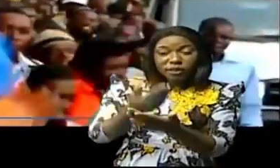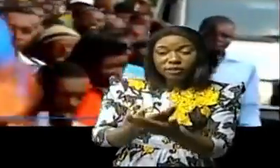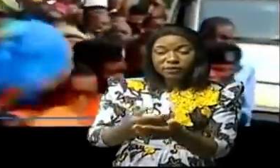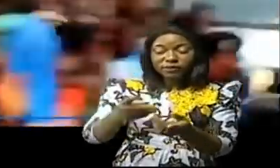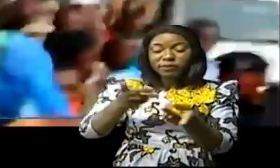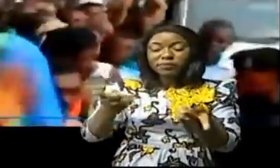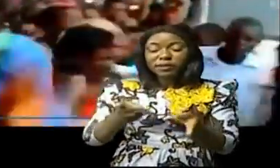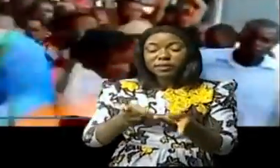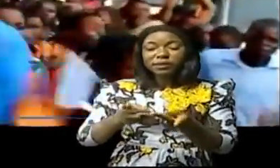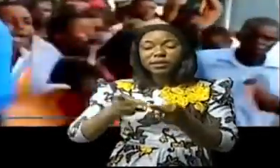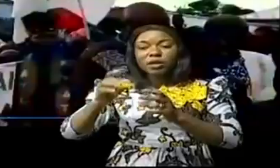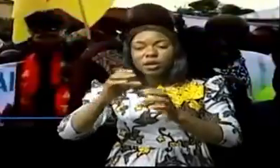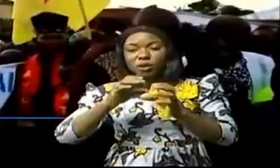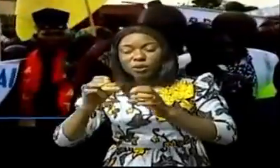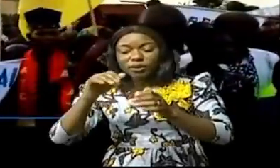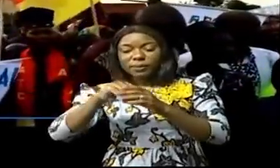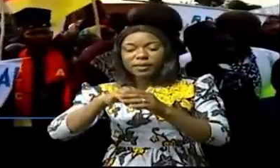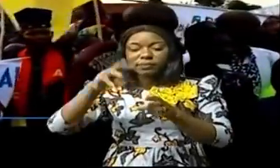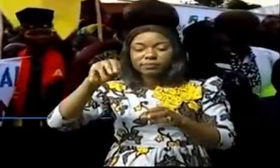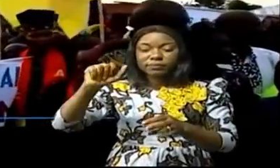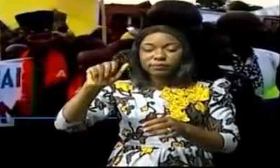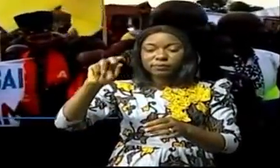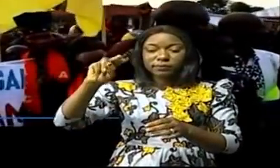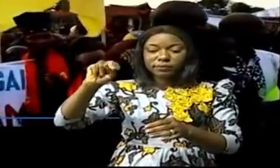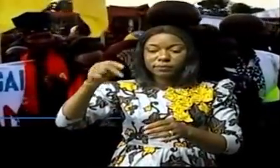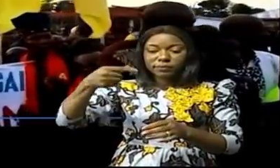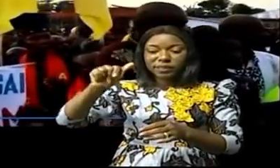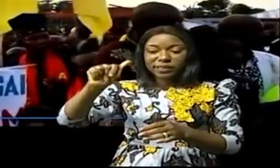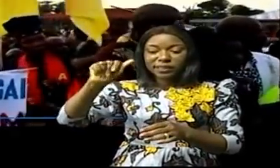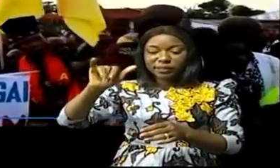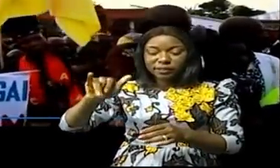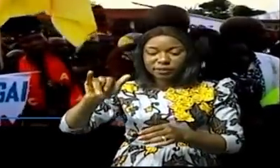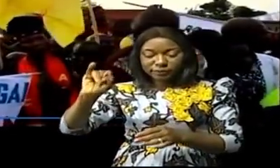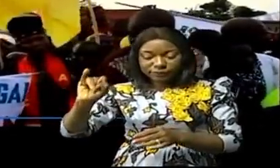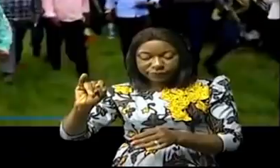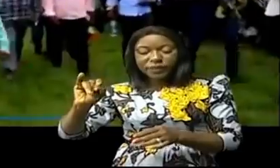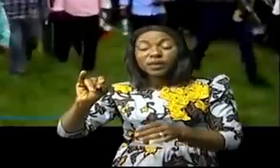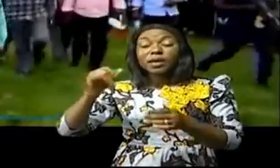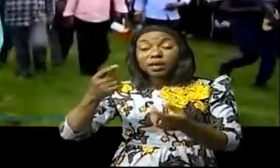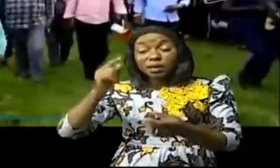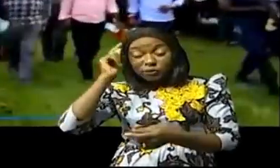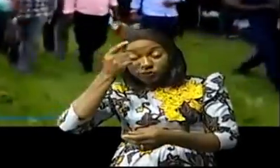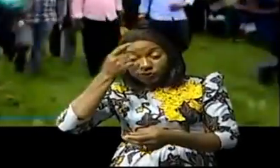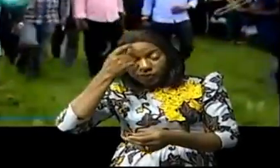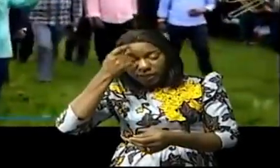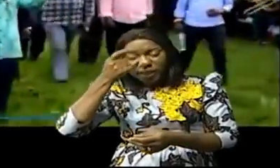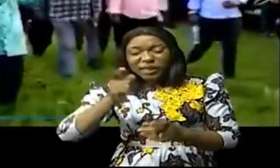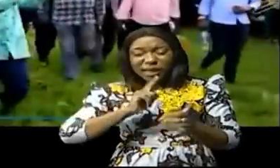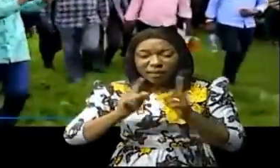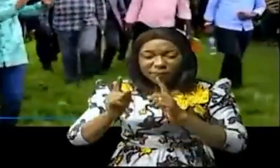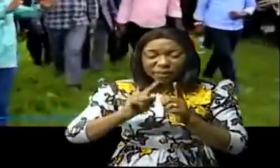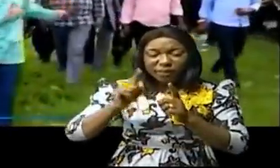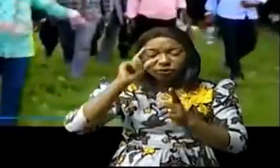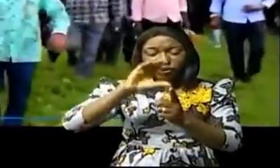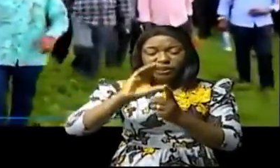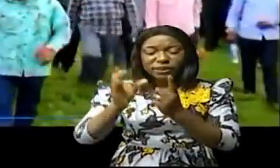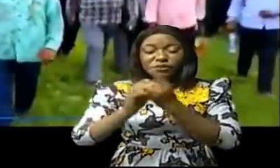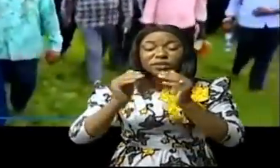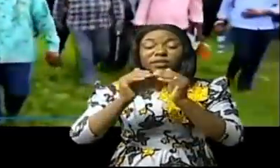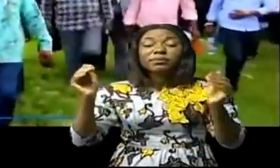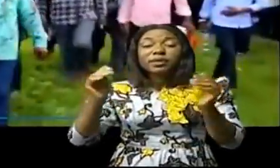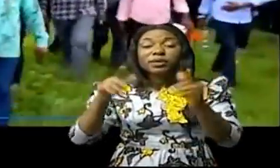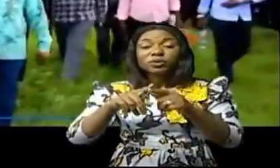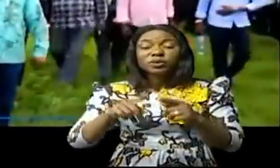tribune de la commune rurale de Mangaye. Dans cette partie de la Provence-Tikwilou, le gouverneur Itundala a pu se marteler sur la culture de la paix tout en